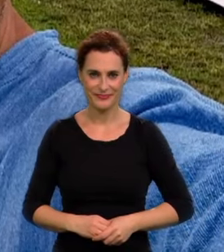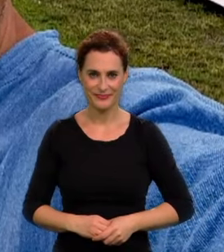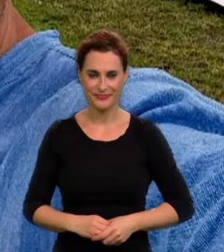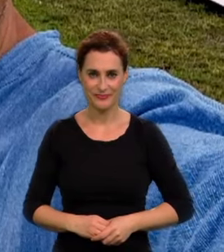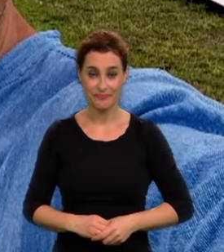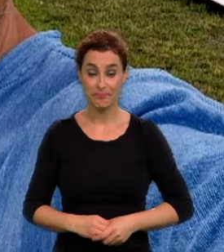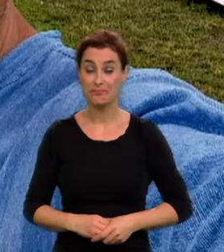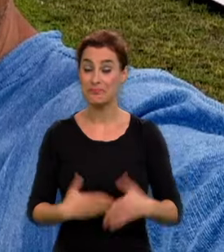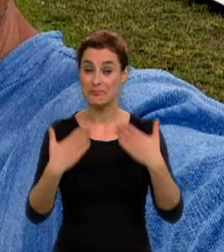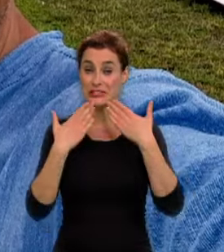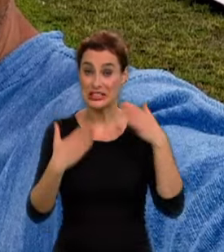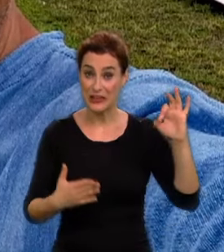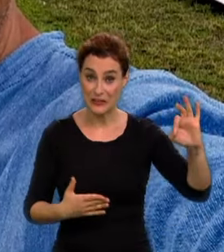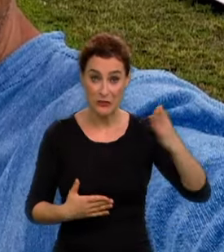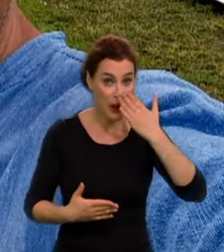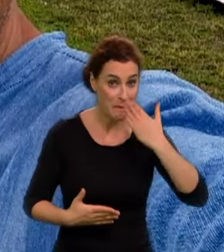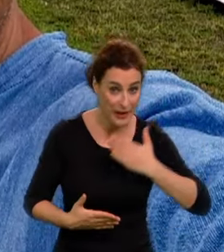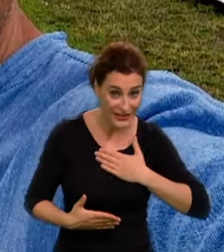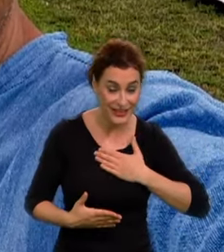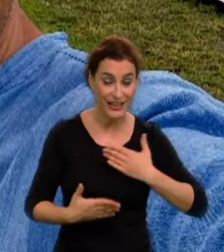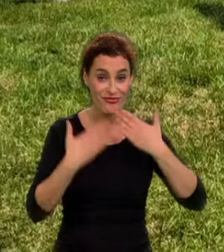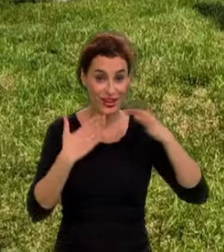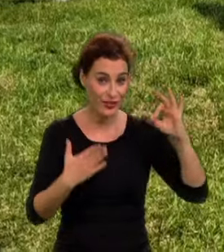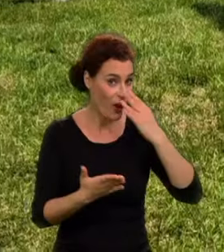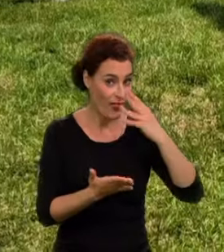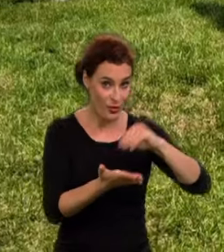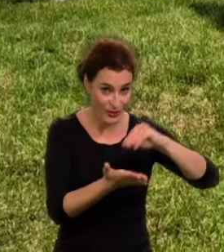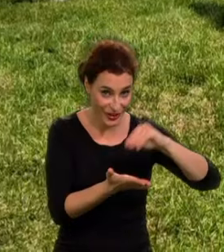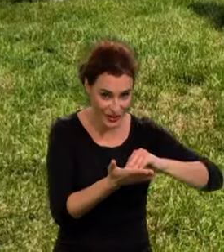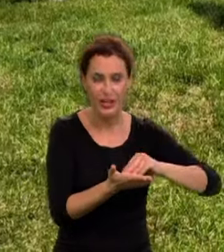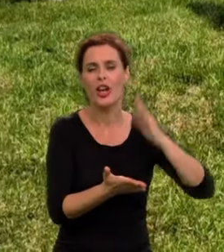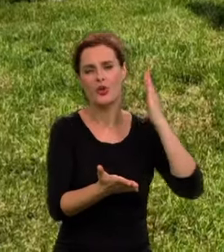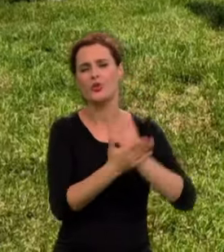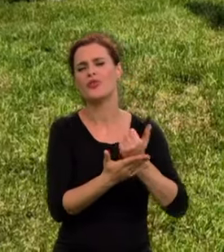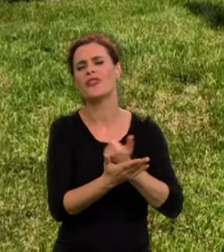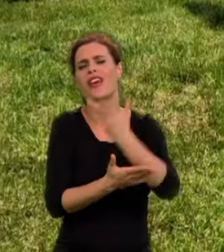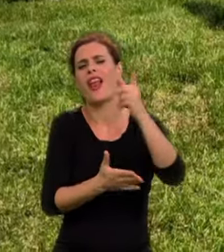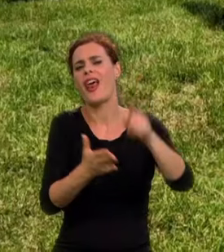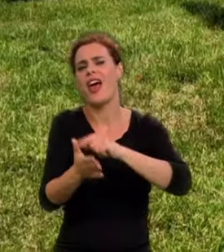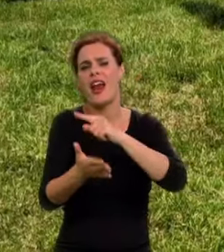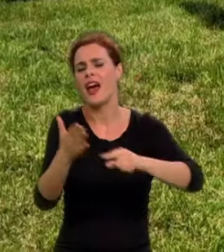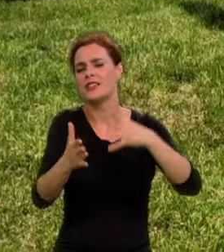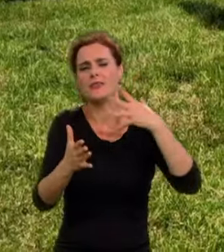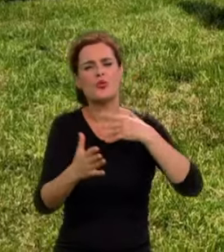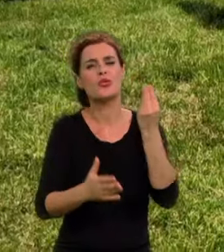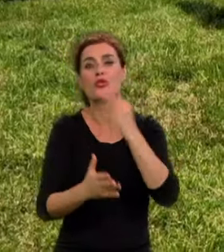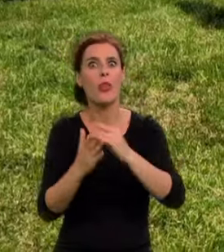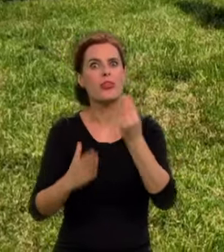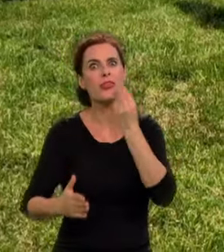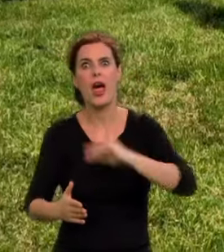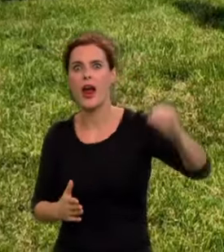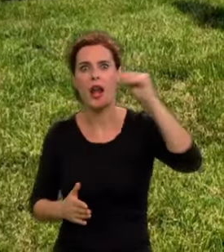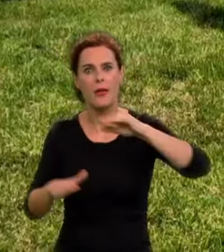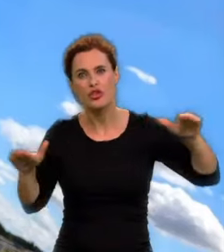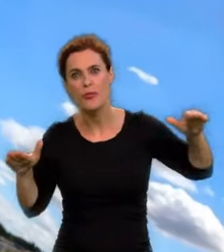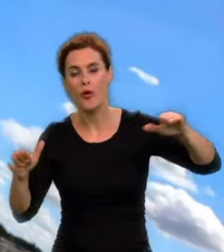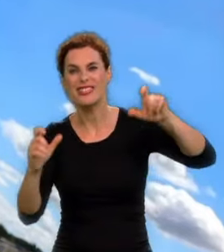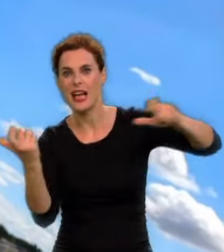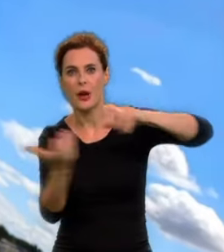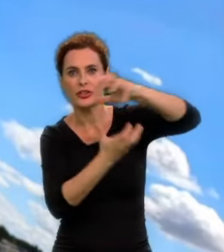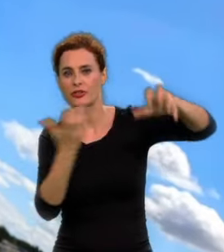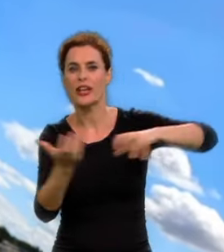Dzięki tej pasji i doświadczeniu Sebastian Kawa wielokrotnie startował na jednym z najlepszych szybowców na świecie,